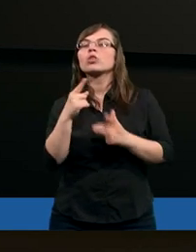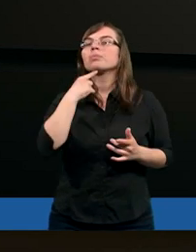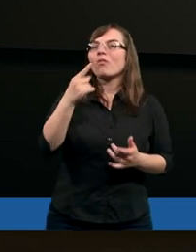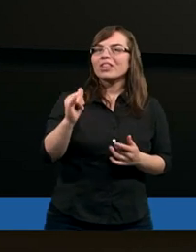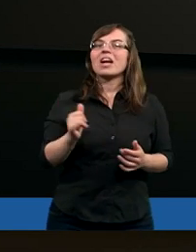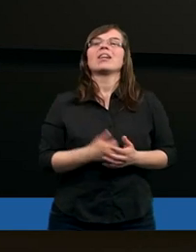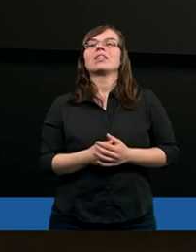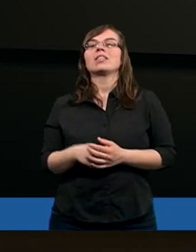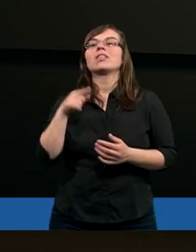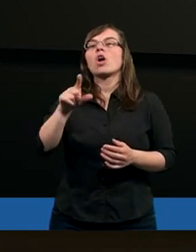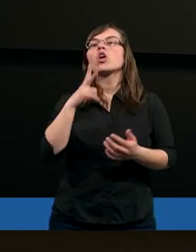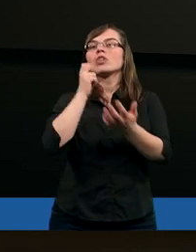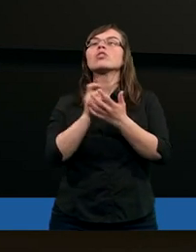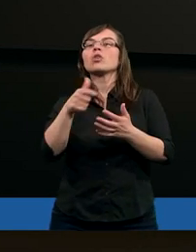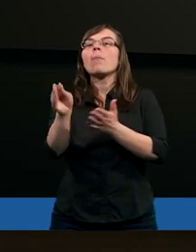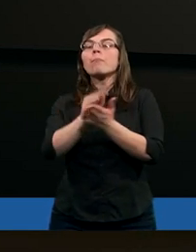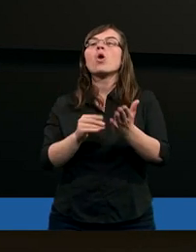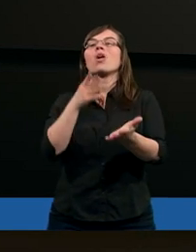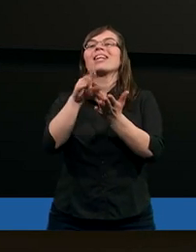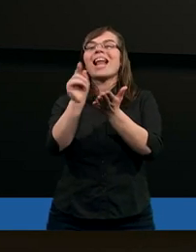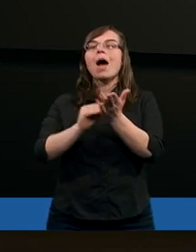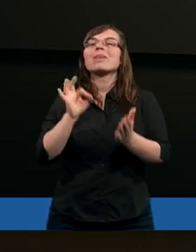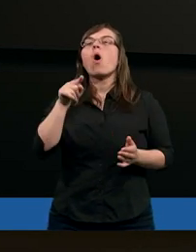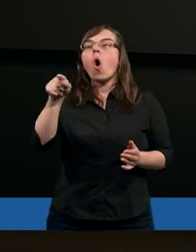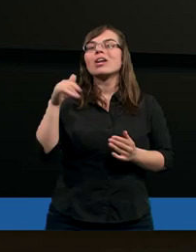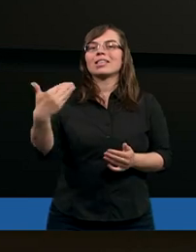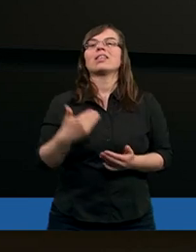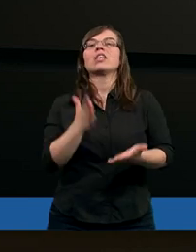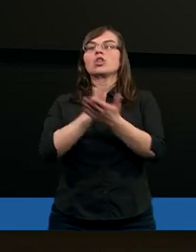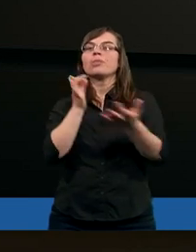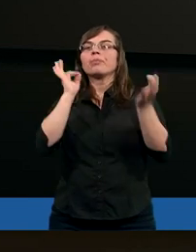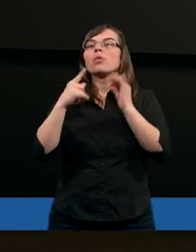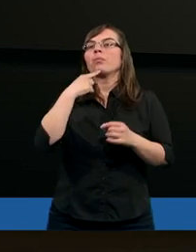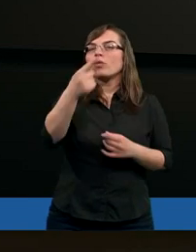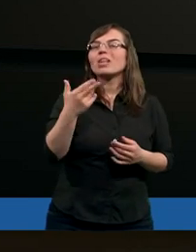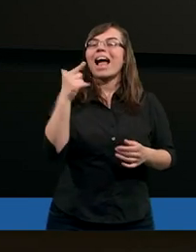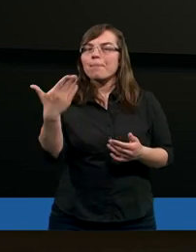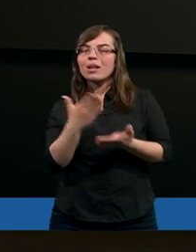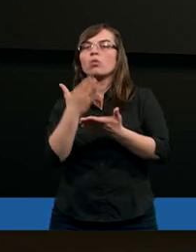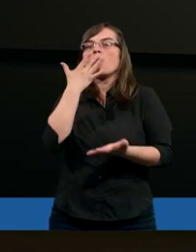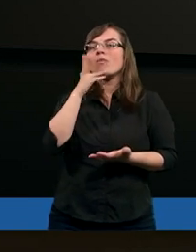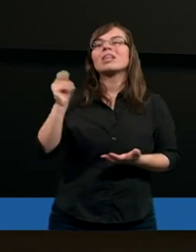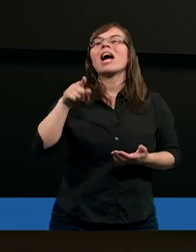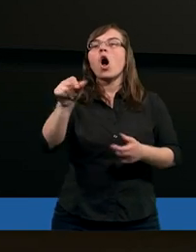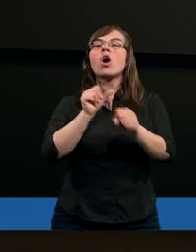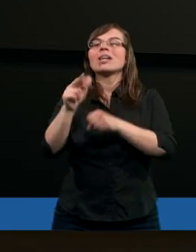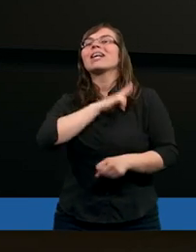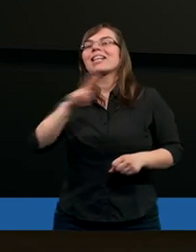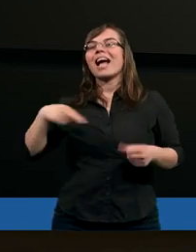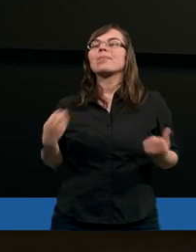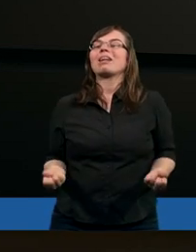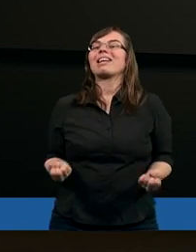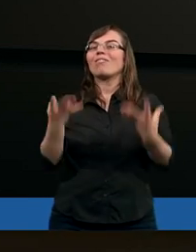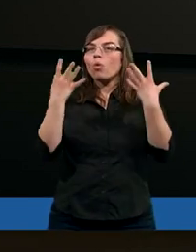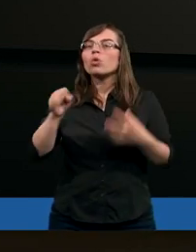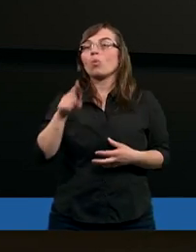powiedzieli. To, co Piotr napisał o Nim. Już dowiedzieliśmy się i Damian mówił, że On jest naszym